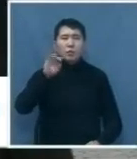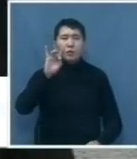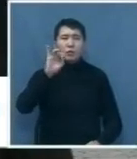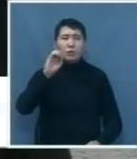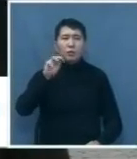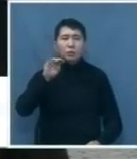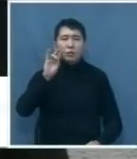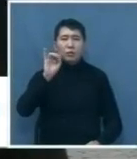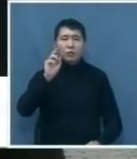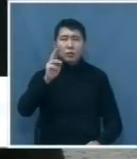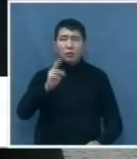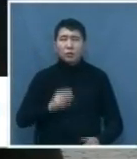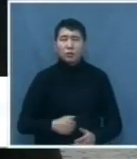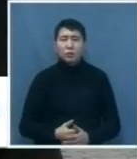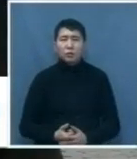выясняем их данные полностью.